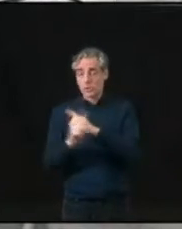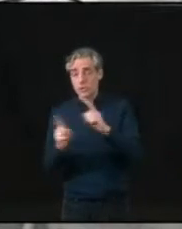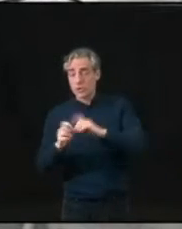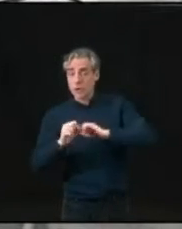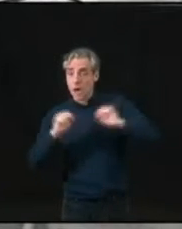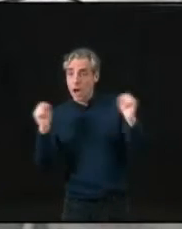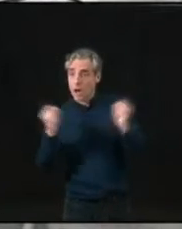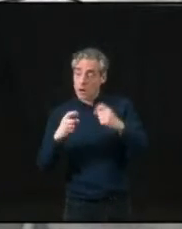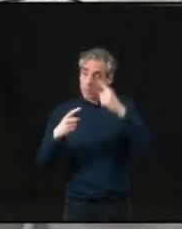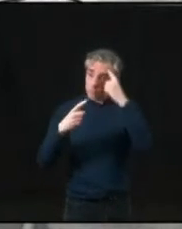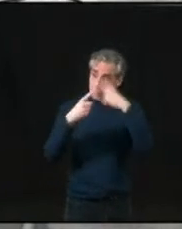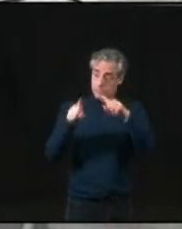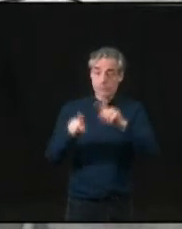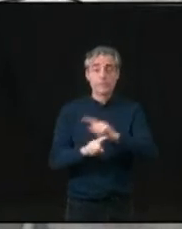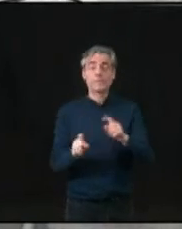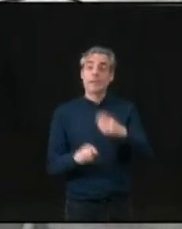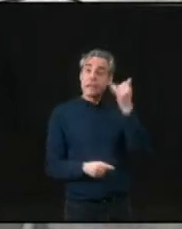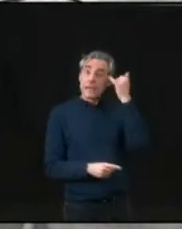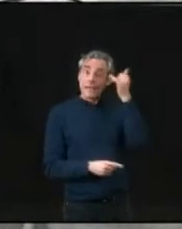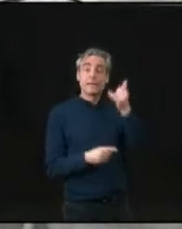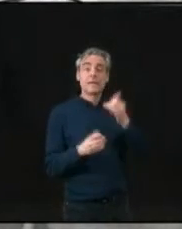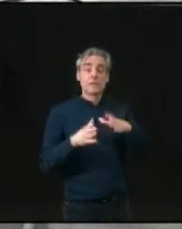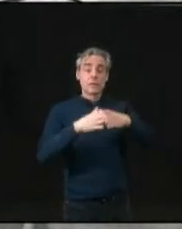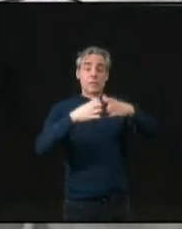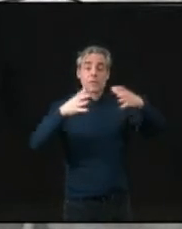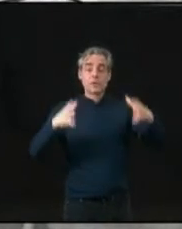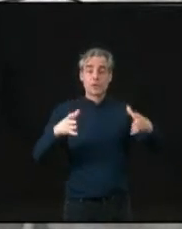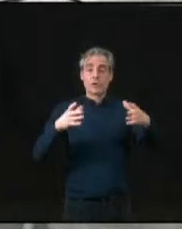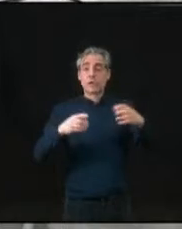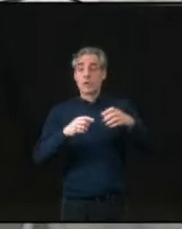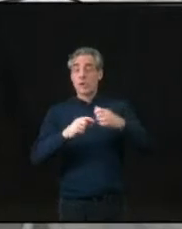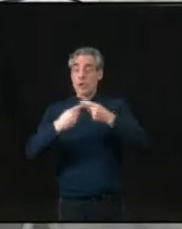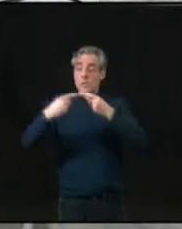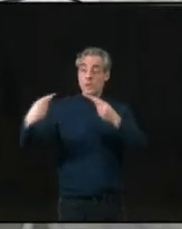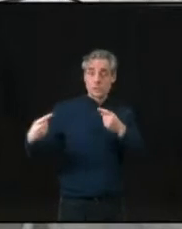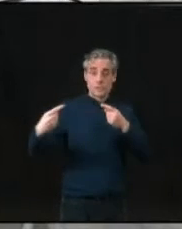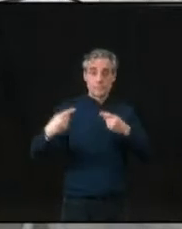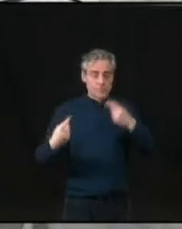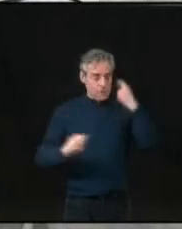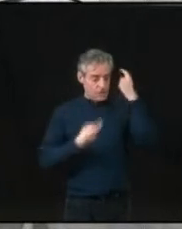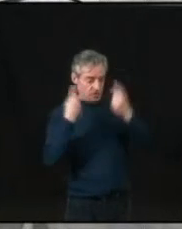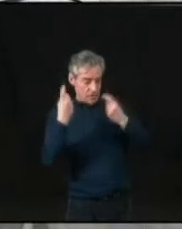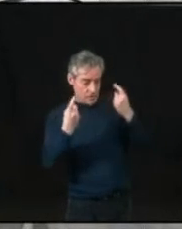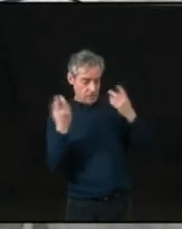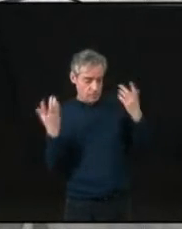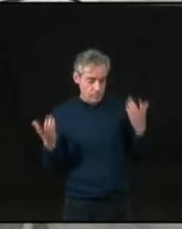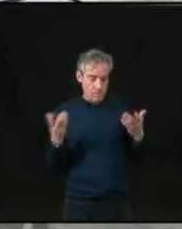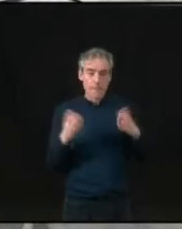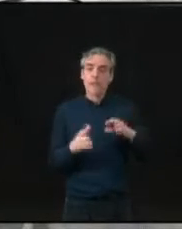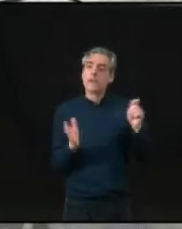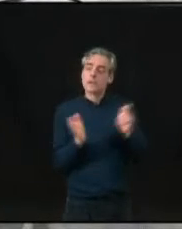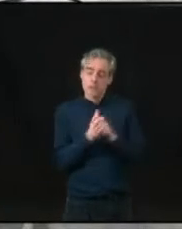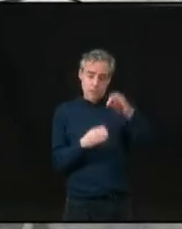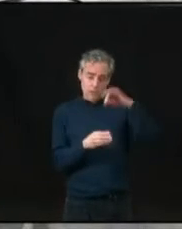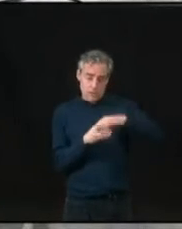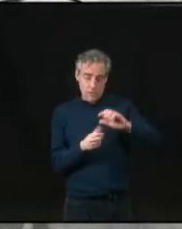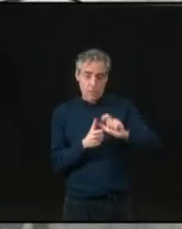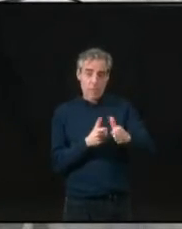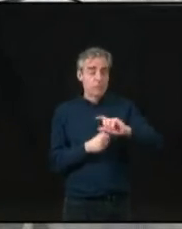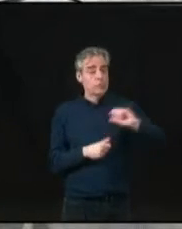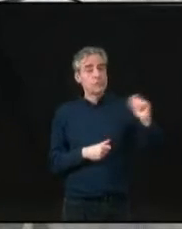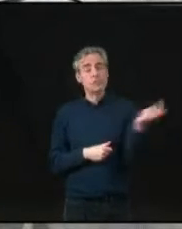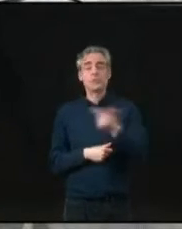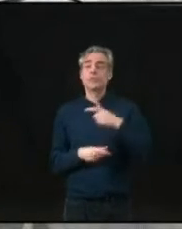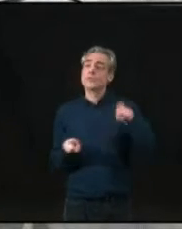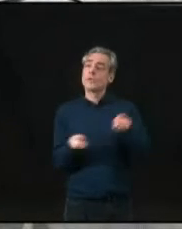nos accords ou désaccords. La notion même de majorité et d'opposition doit être interrogée. Passé le moment des élections, les élus ont tous les